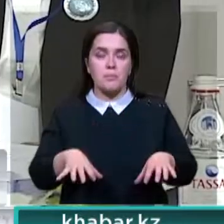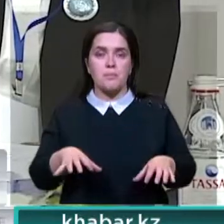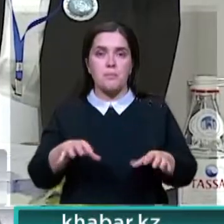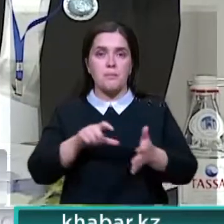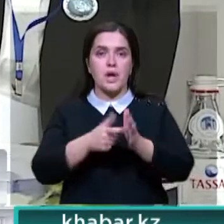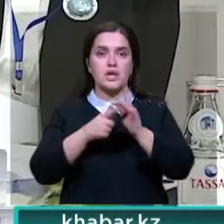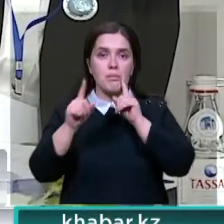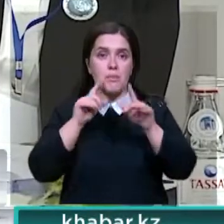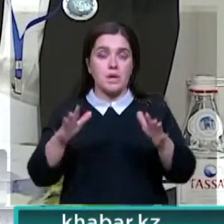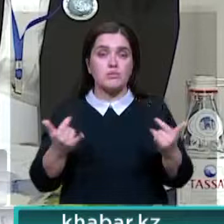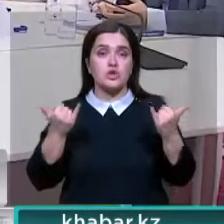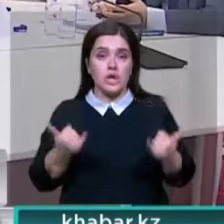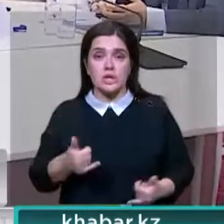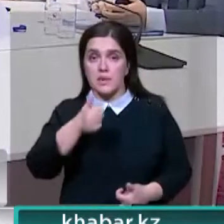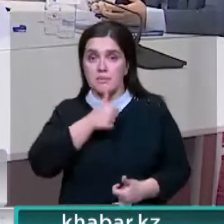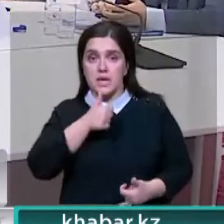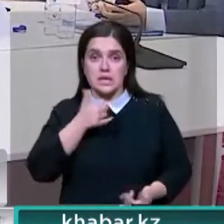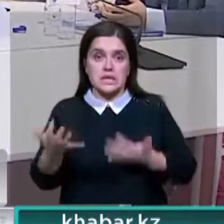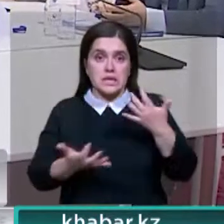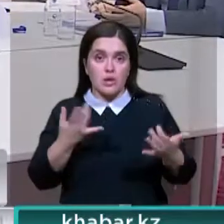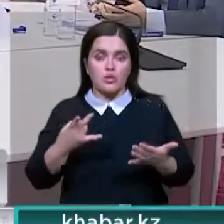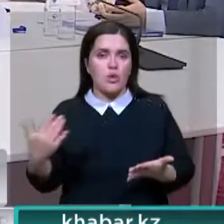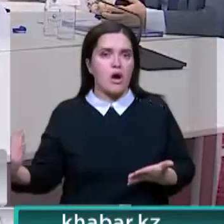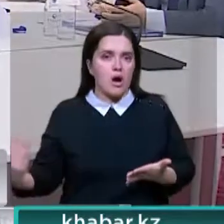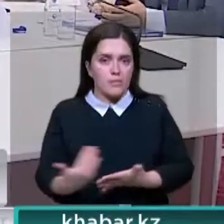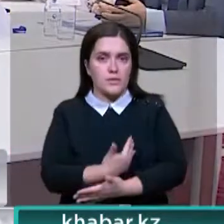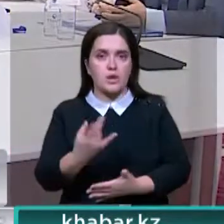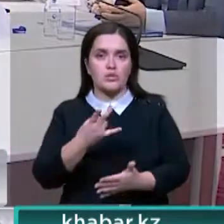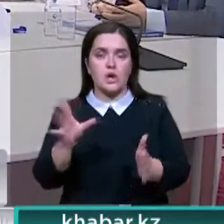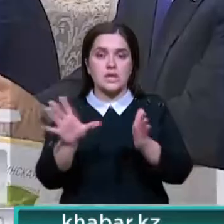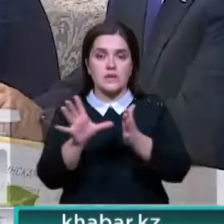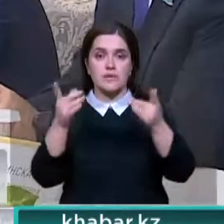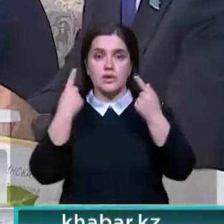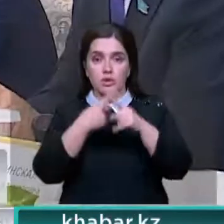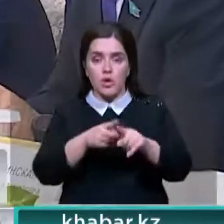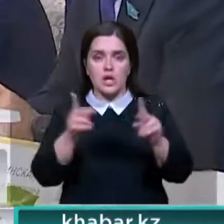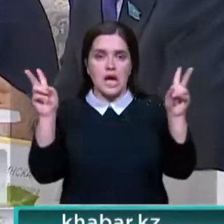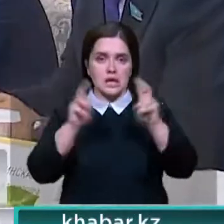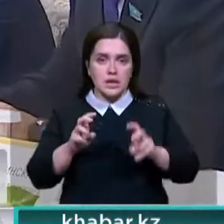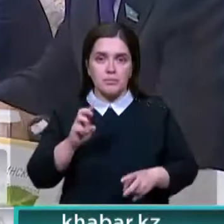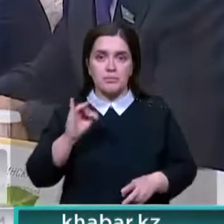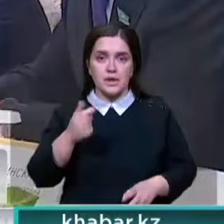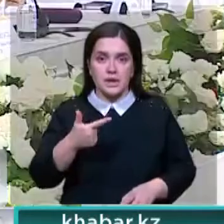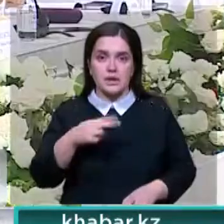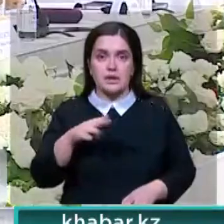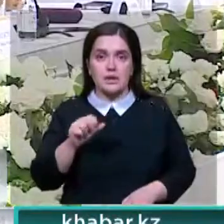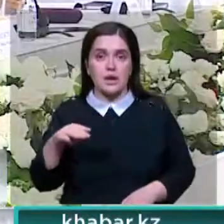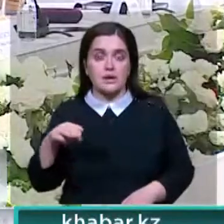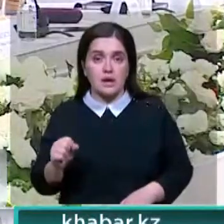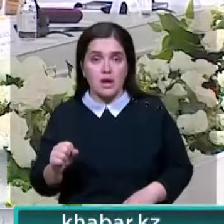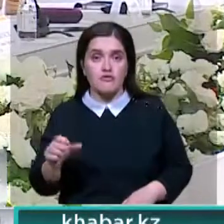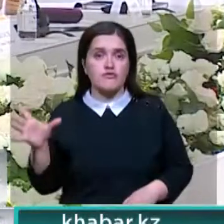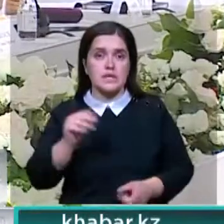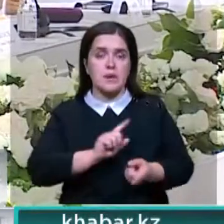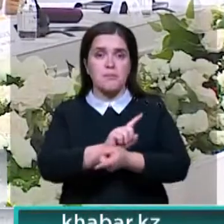парламента. Нынешняя методология исследования требует обновления. Время внедрять цифровые технологии, анализ Бигдата. К тому же,